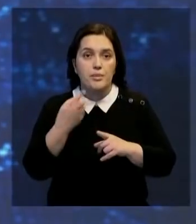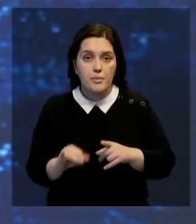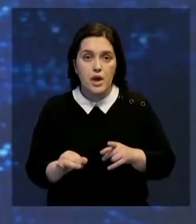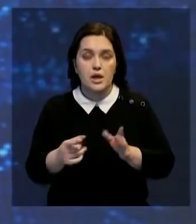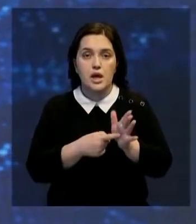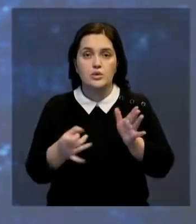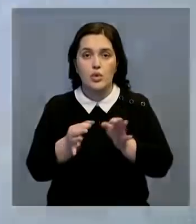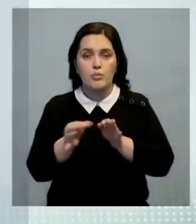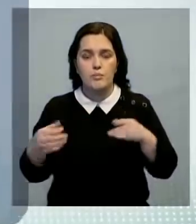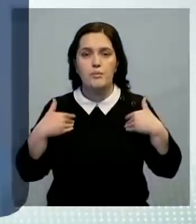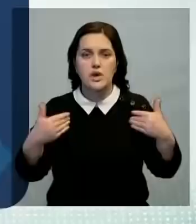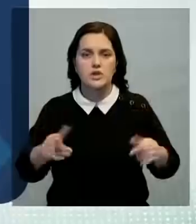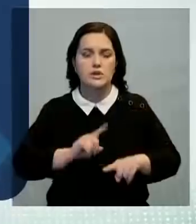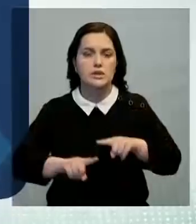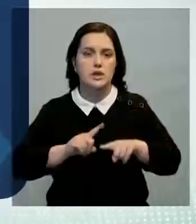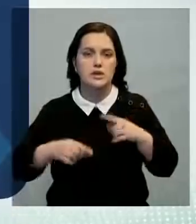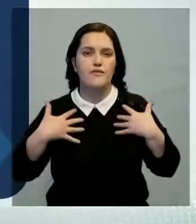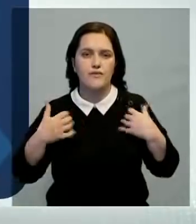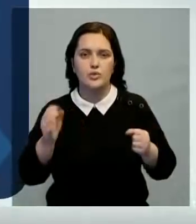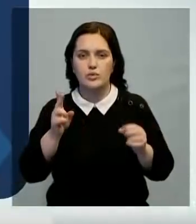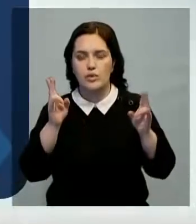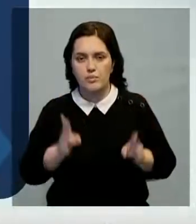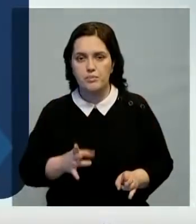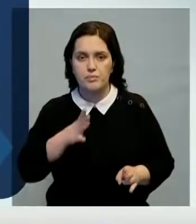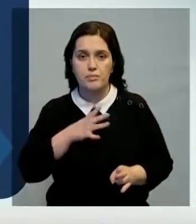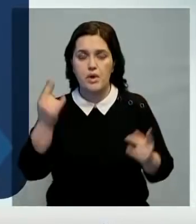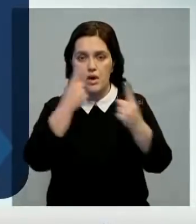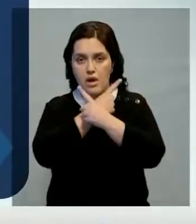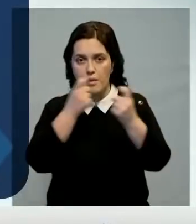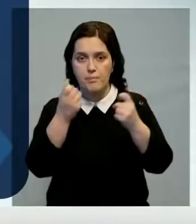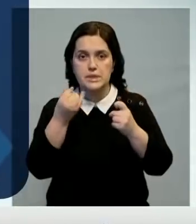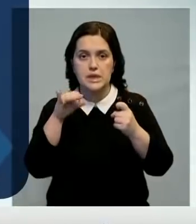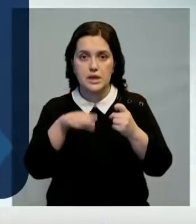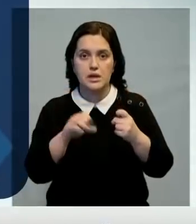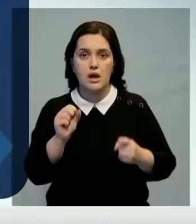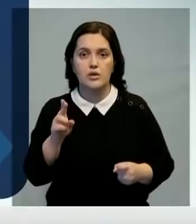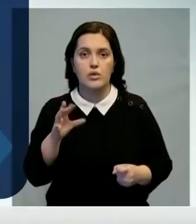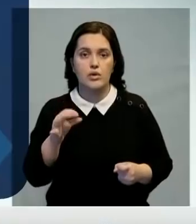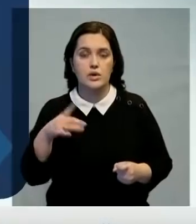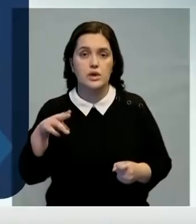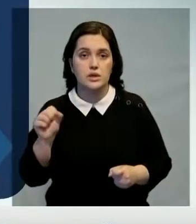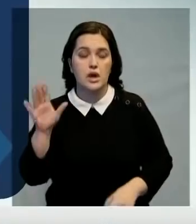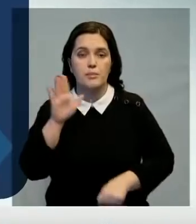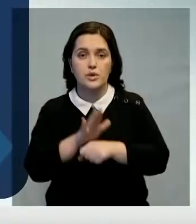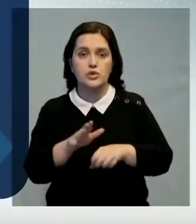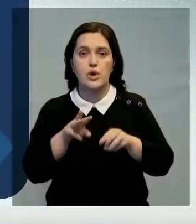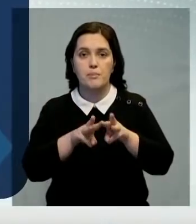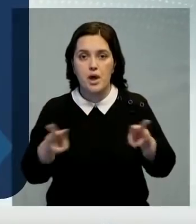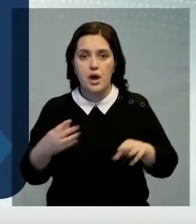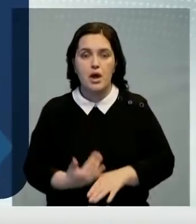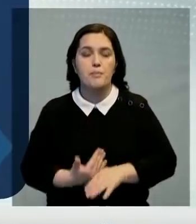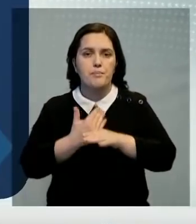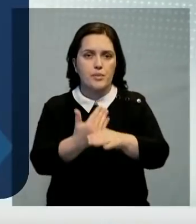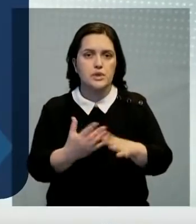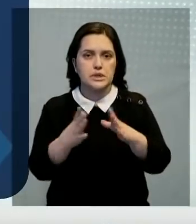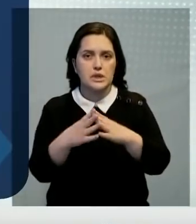пожелал скорейшего выздоровления пострадавшим. Об этом сообщается на сайте Аккорды. Президент поручил правительству оказать помощь